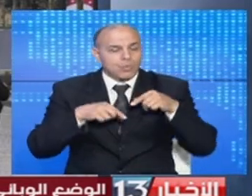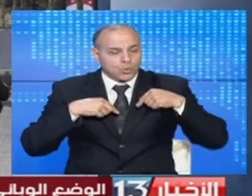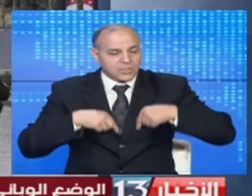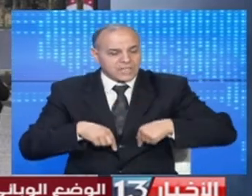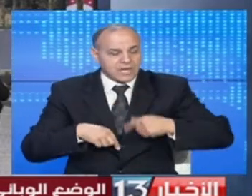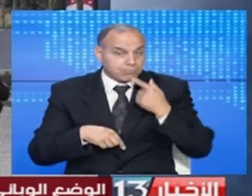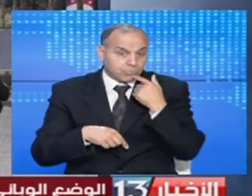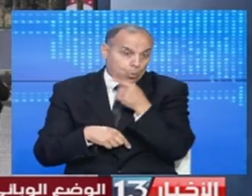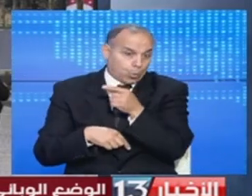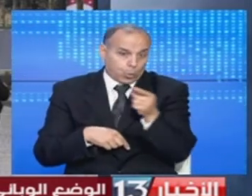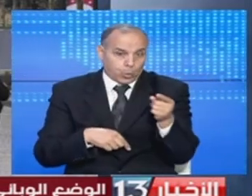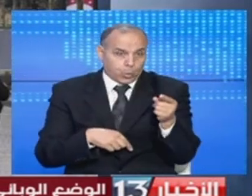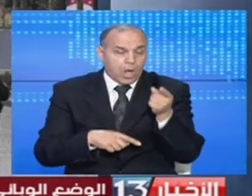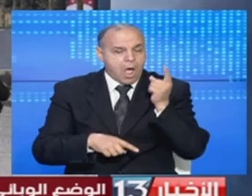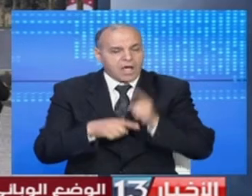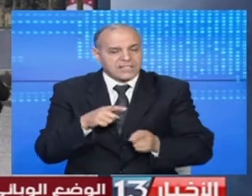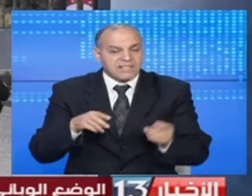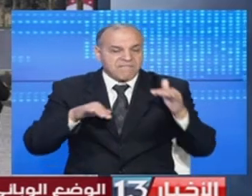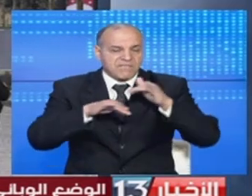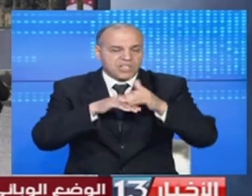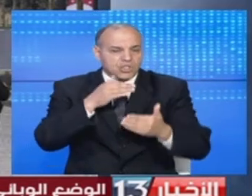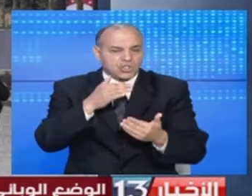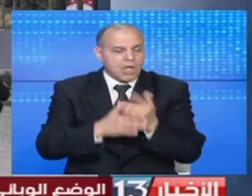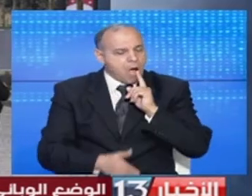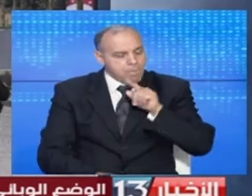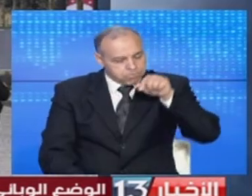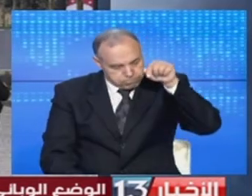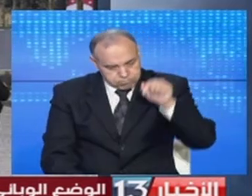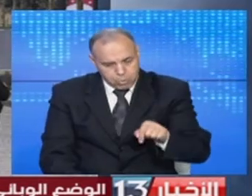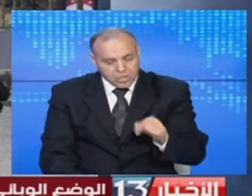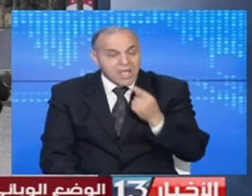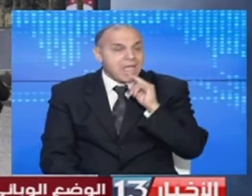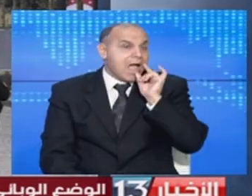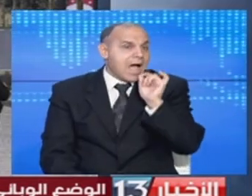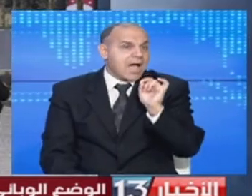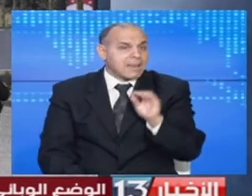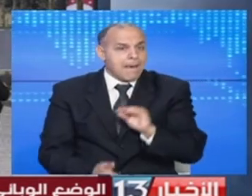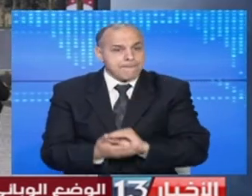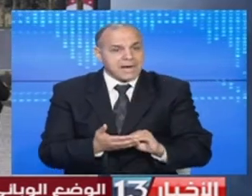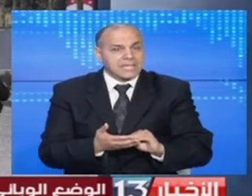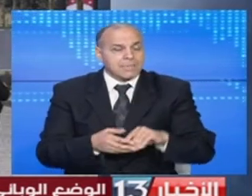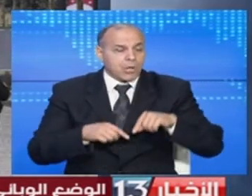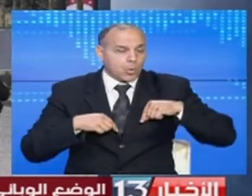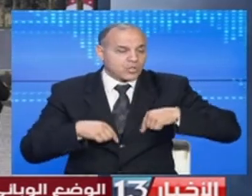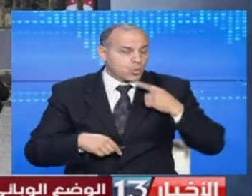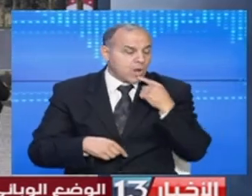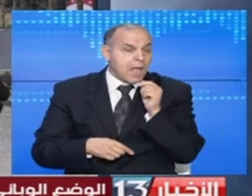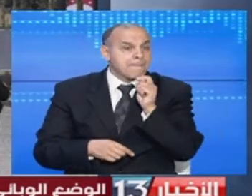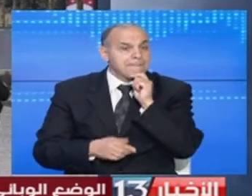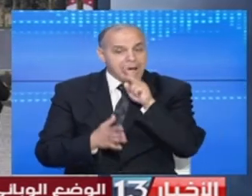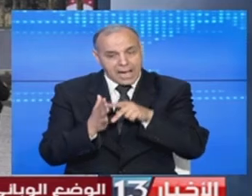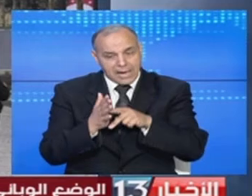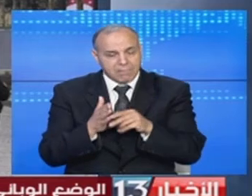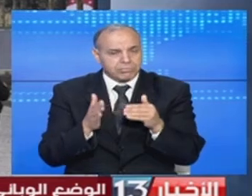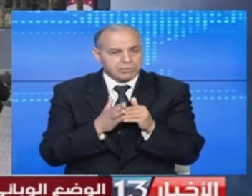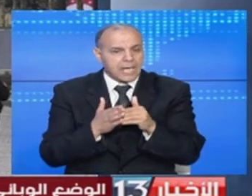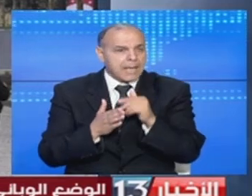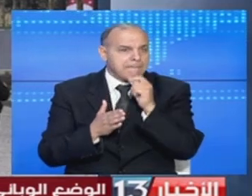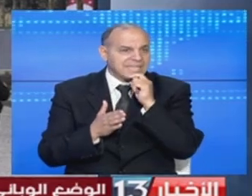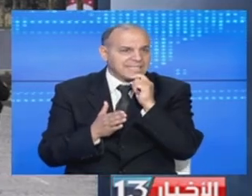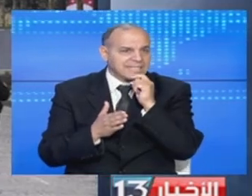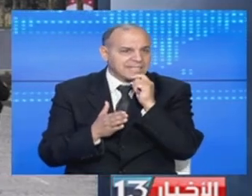الحكومة جابريالاتا لحظر التجول الجديد كأمر واقع غير أن مكتب رئيس الوزراء قل إن القرار النهائي